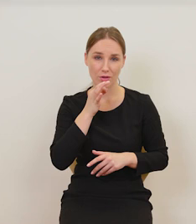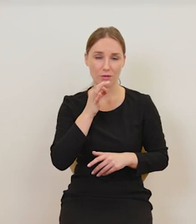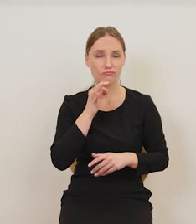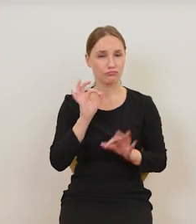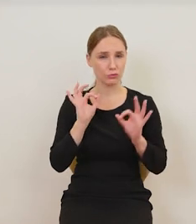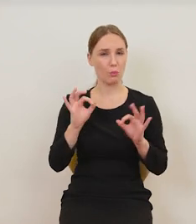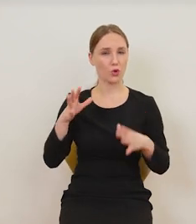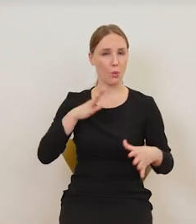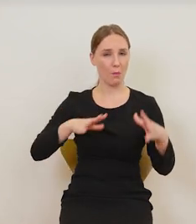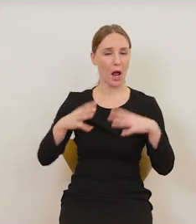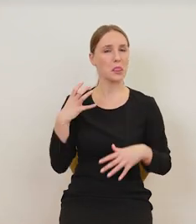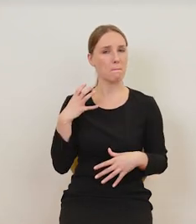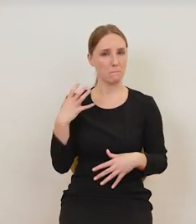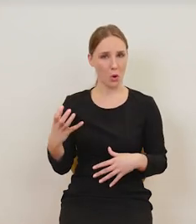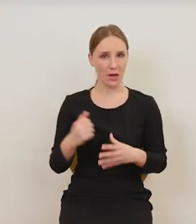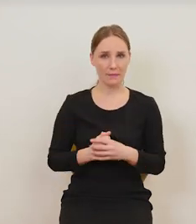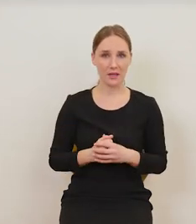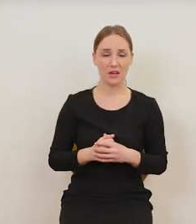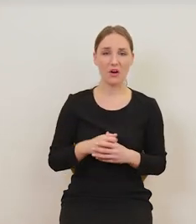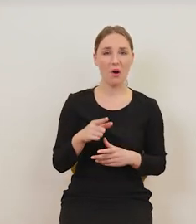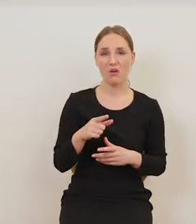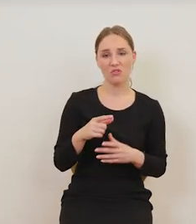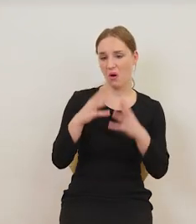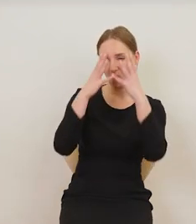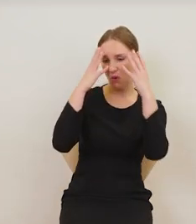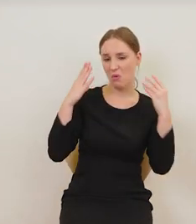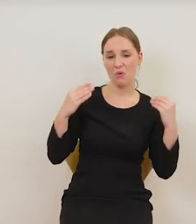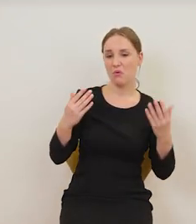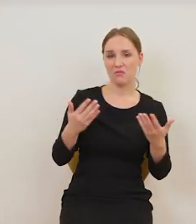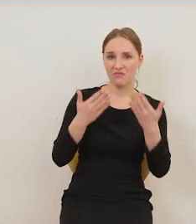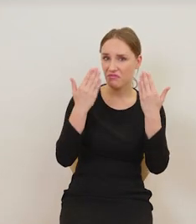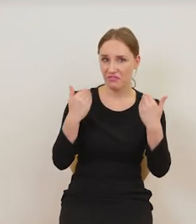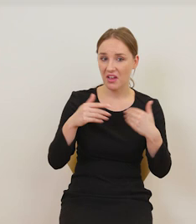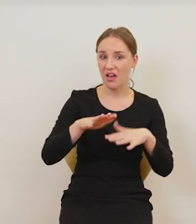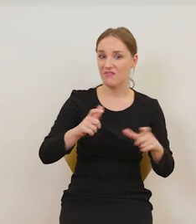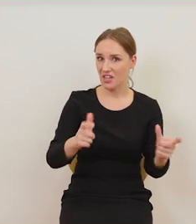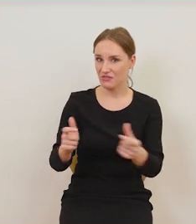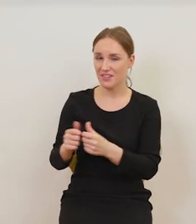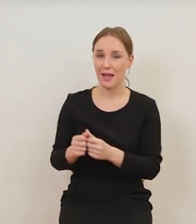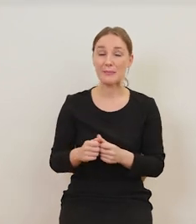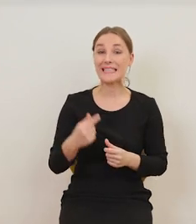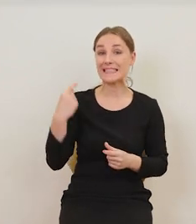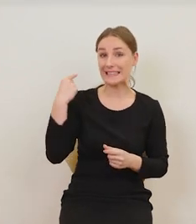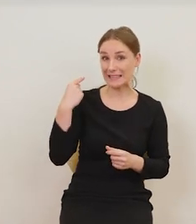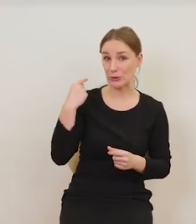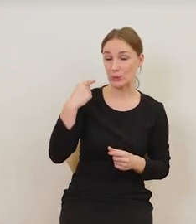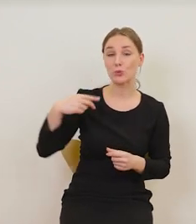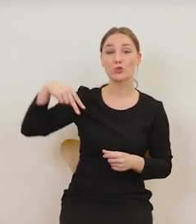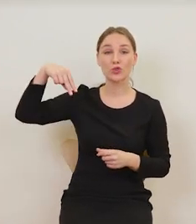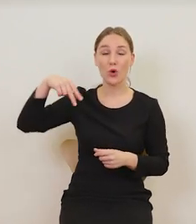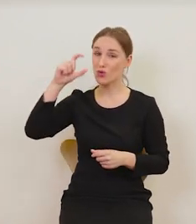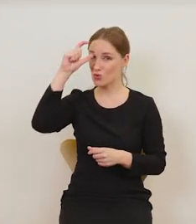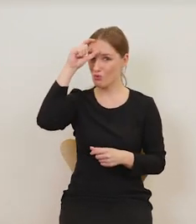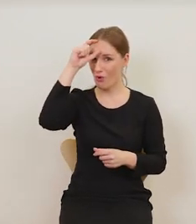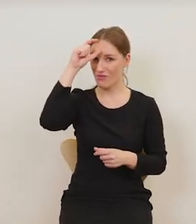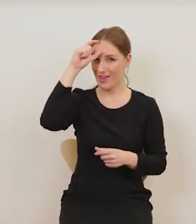który jest nieświadomy tego, co się wokół niego dzieje. Za jego plecami stoi człowiek,